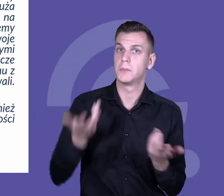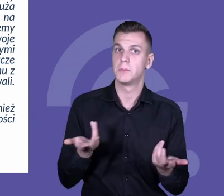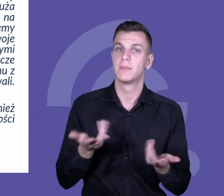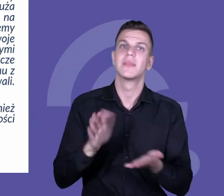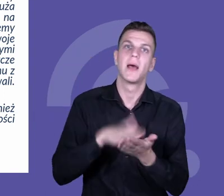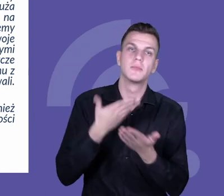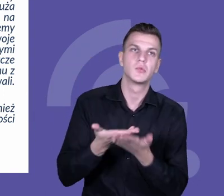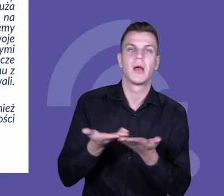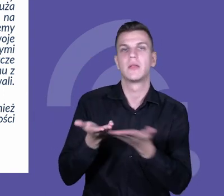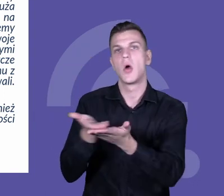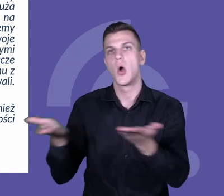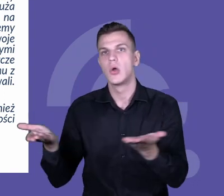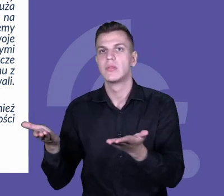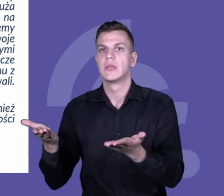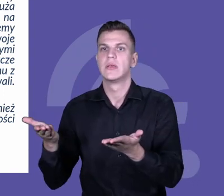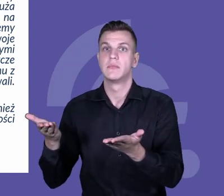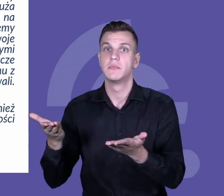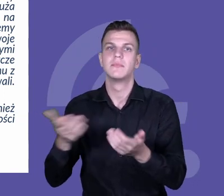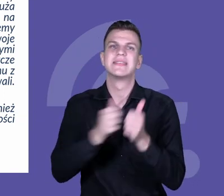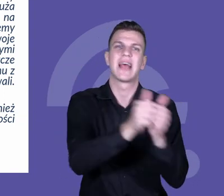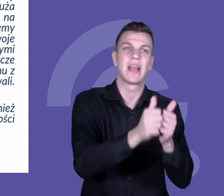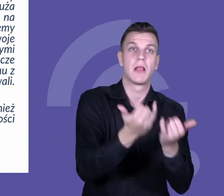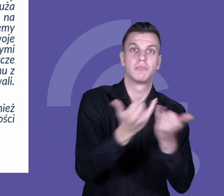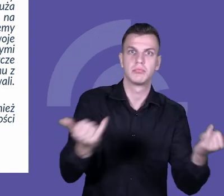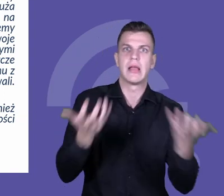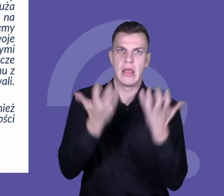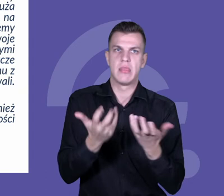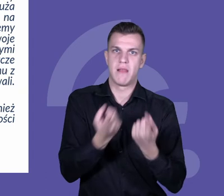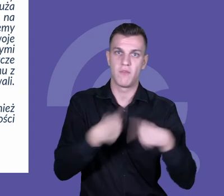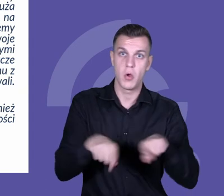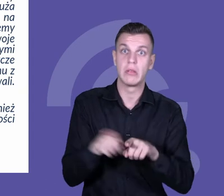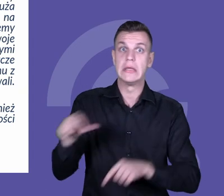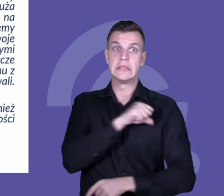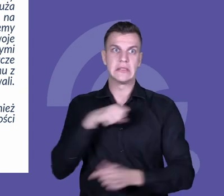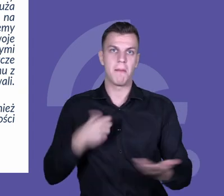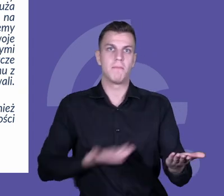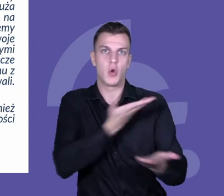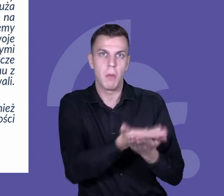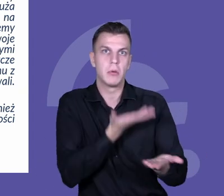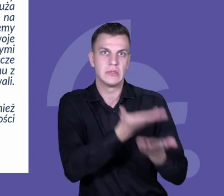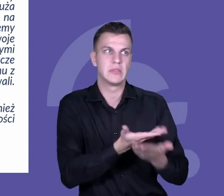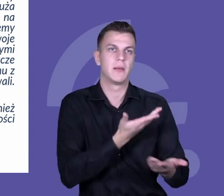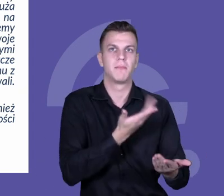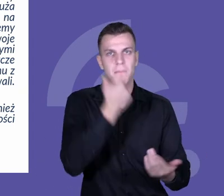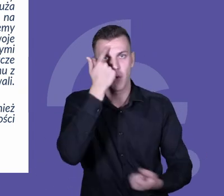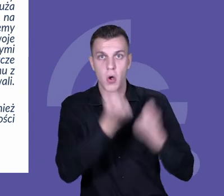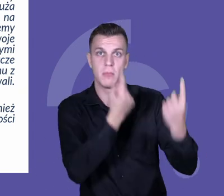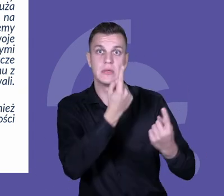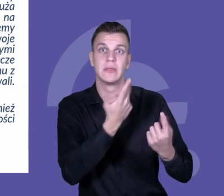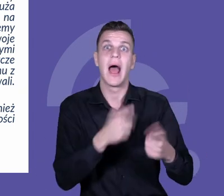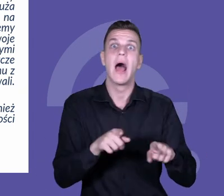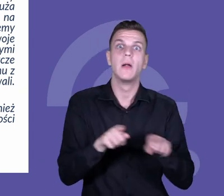angażowali się w różne zadania, wychodzili z inicjatywą i propozycjami i zaczynali przejmować